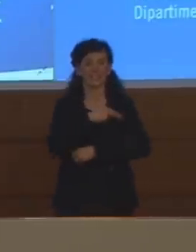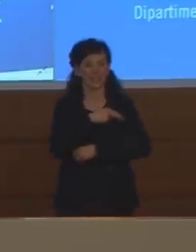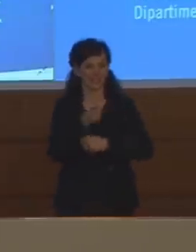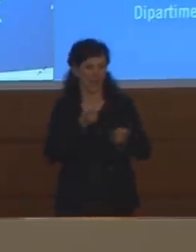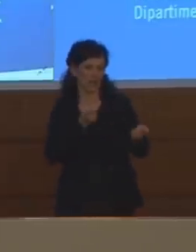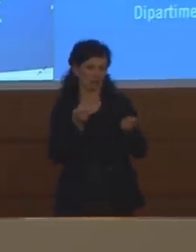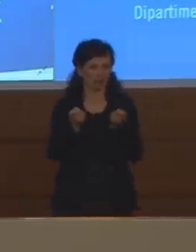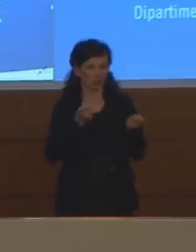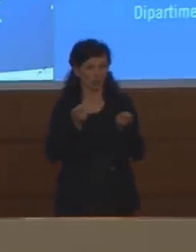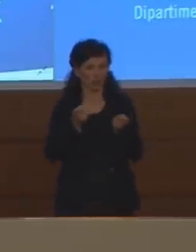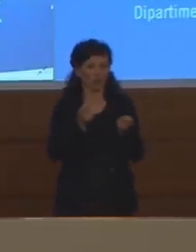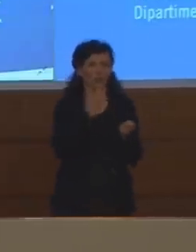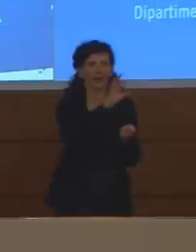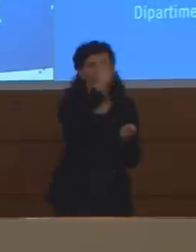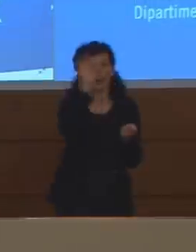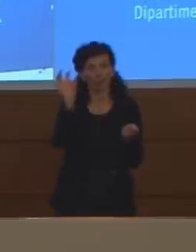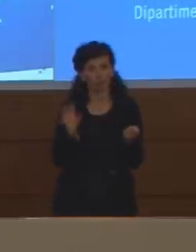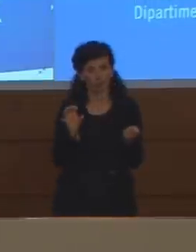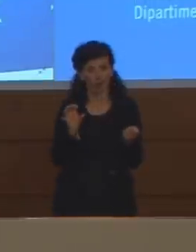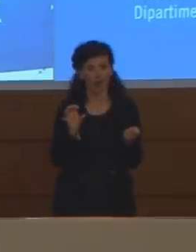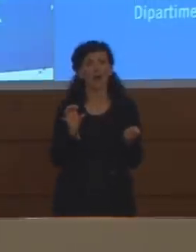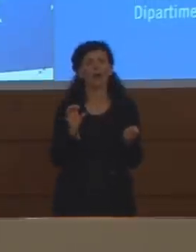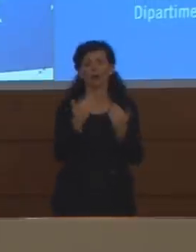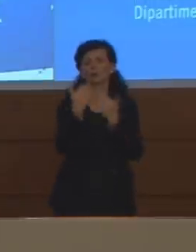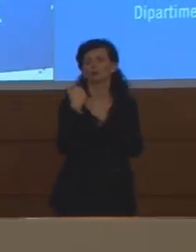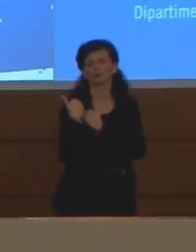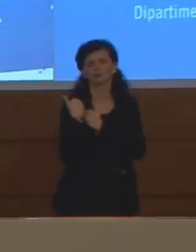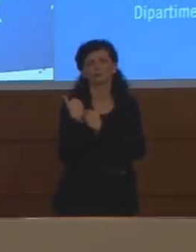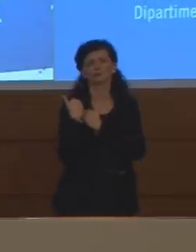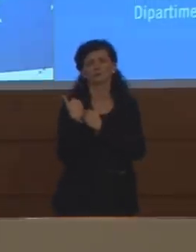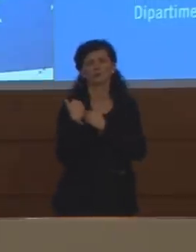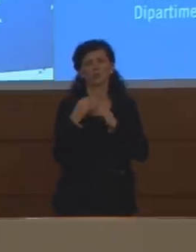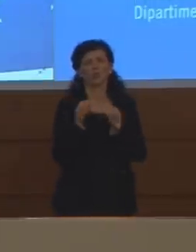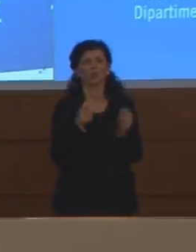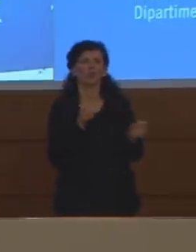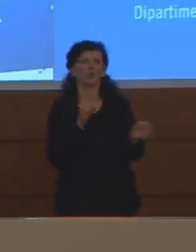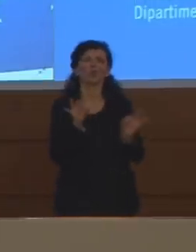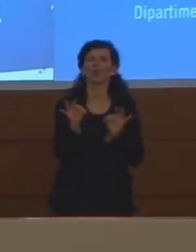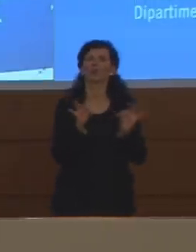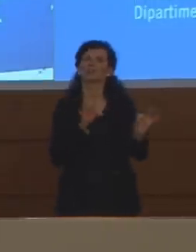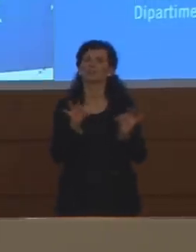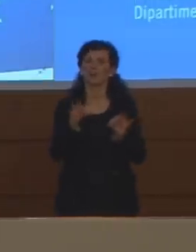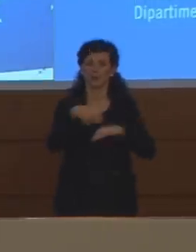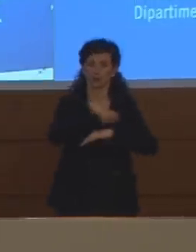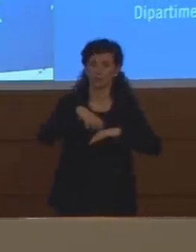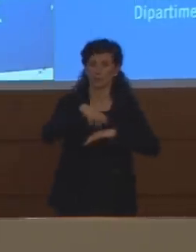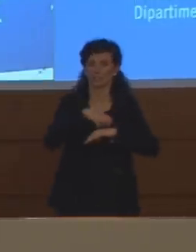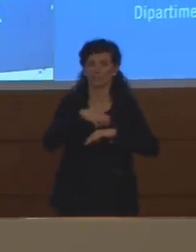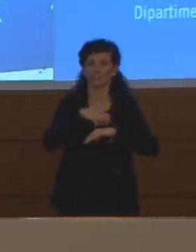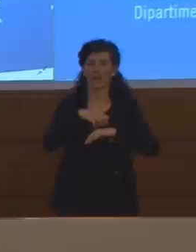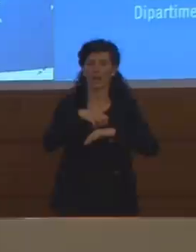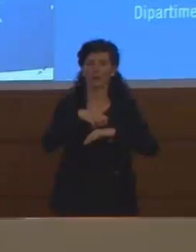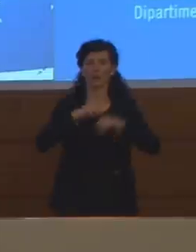livello regionale, è una competenza della Regione con un coordinamento del Ministero della Salute. Per quello che riguarda il sistema di